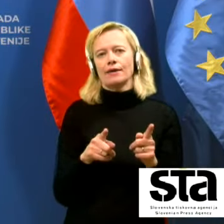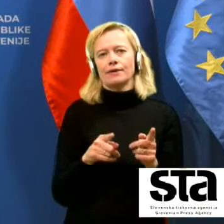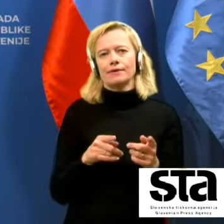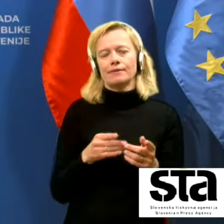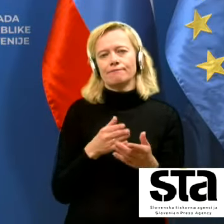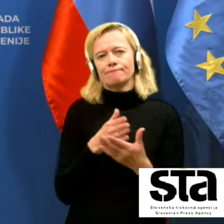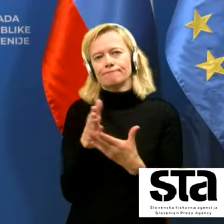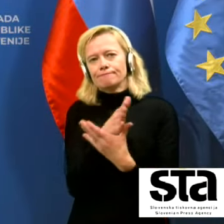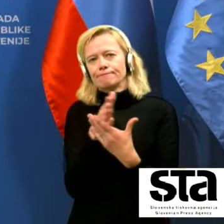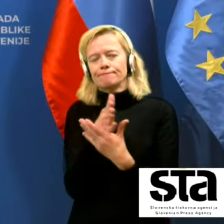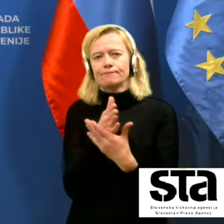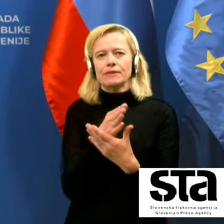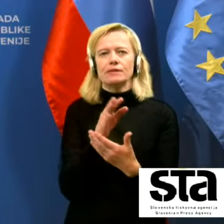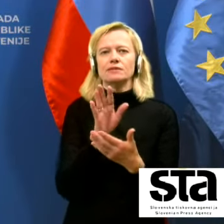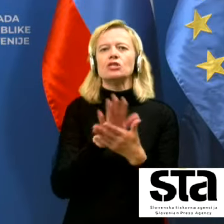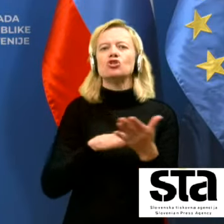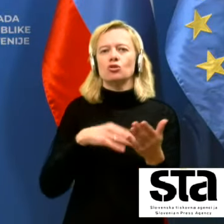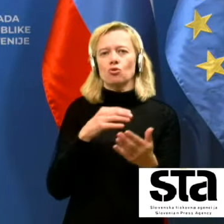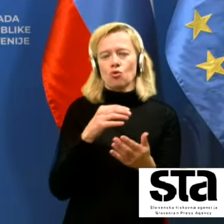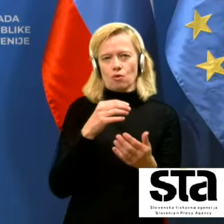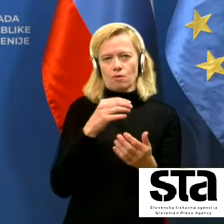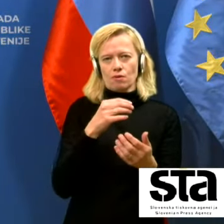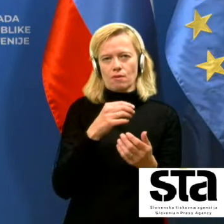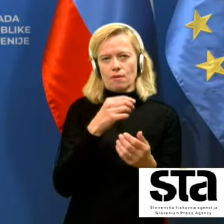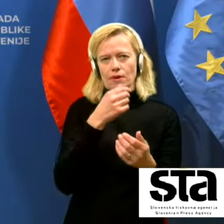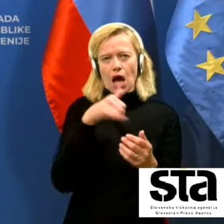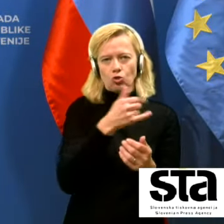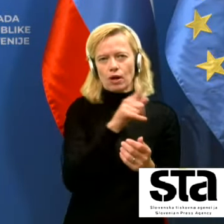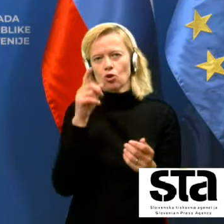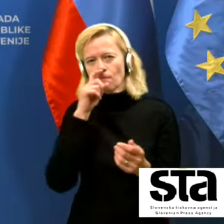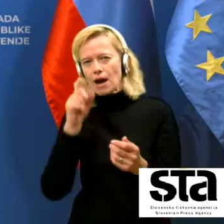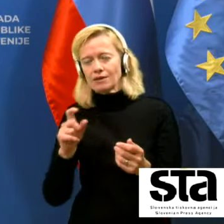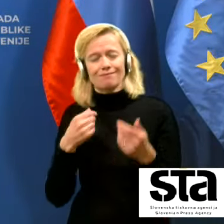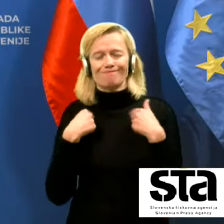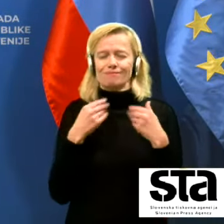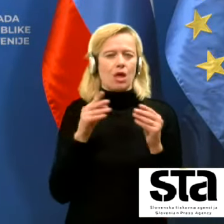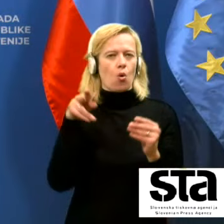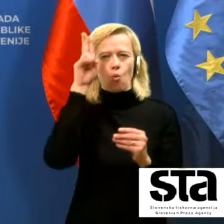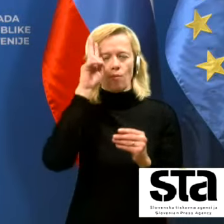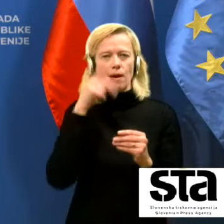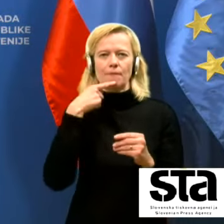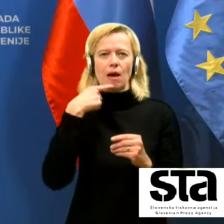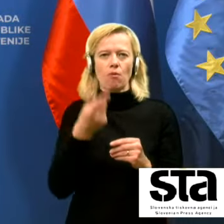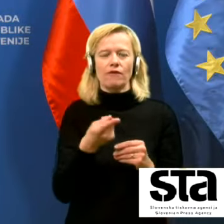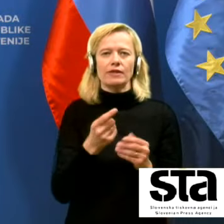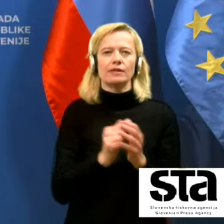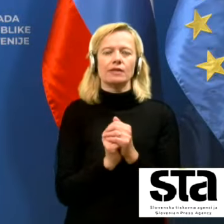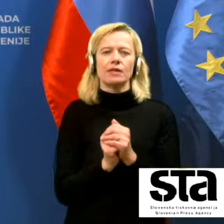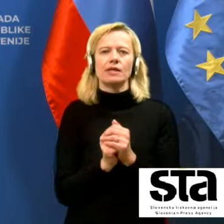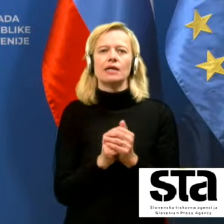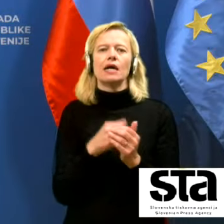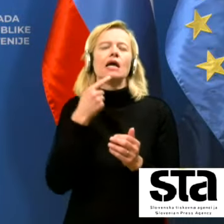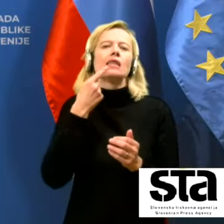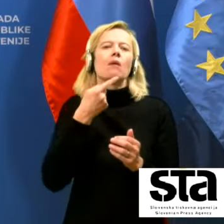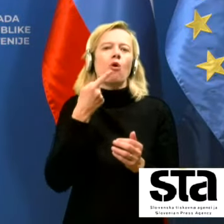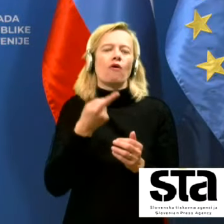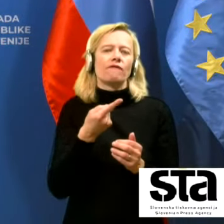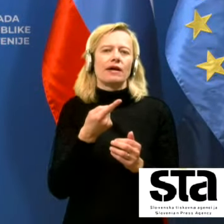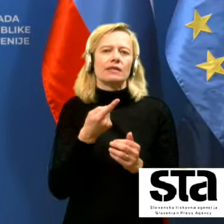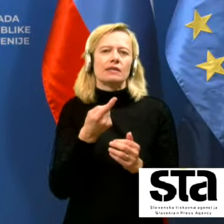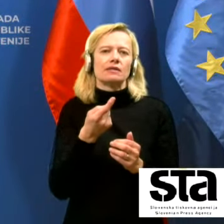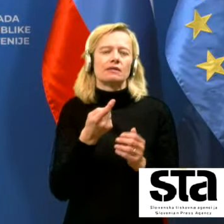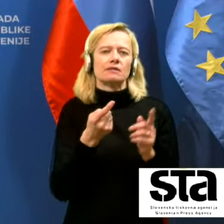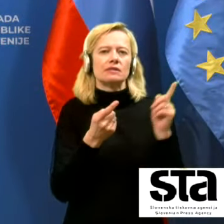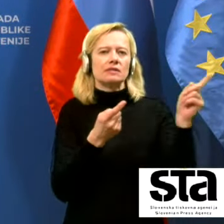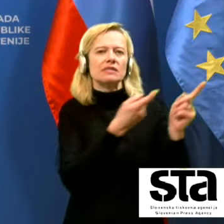prvih mesecev, si ne upam napovedovat, spravem še enkrat napovedi, se strani tudi teh